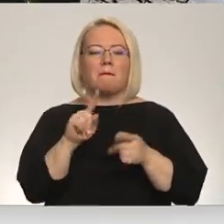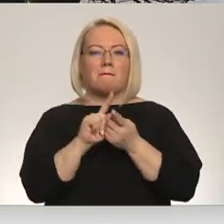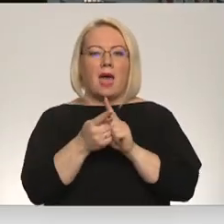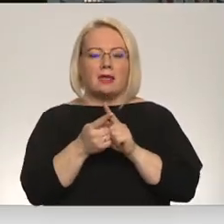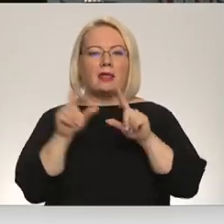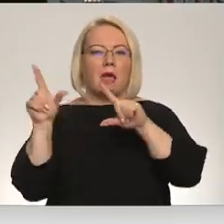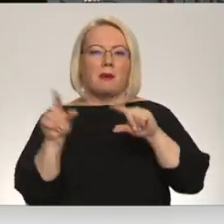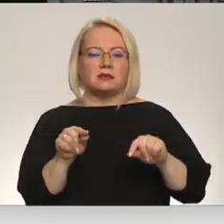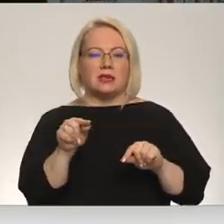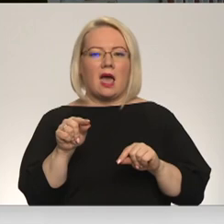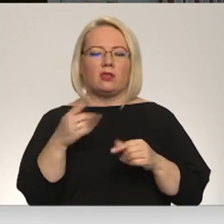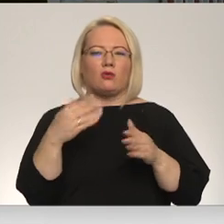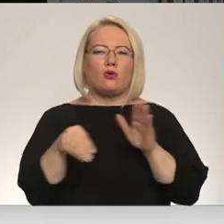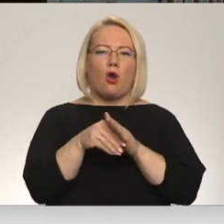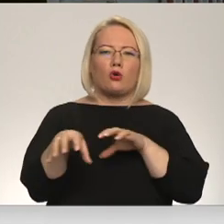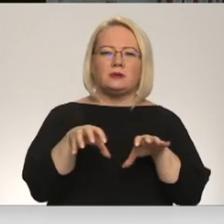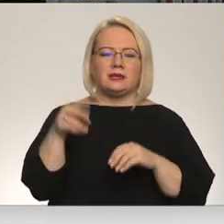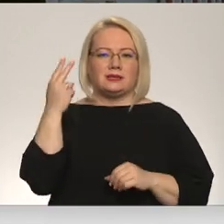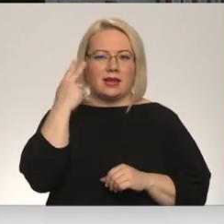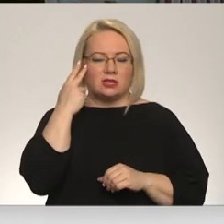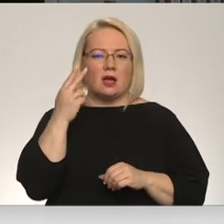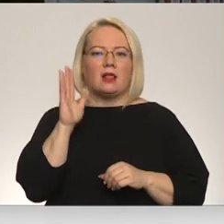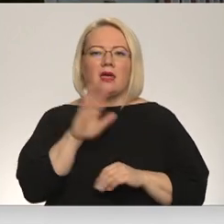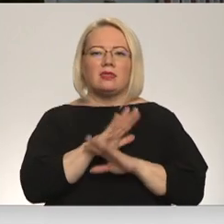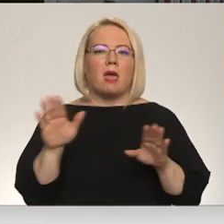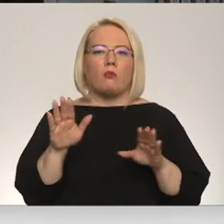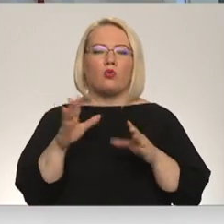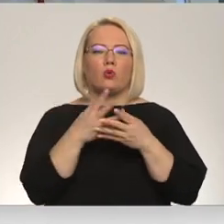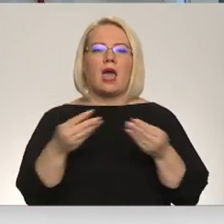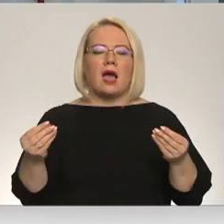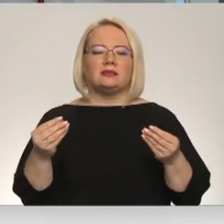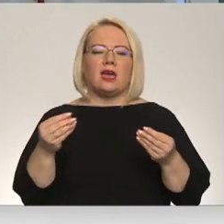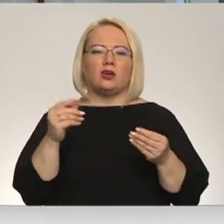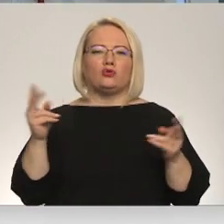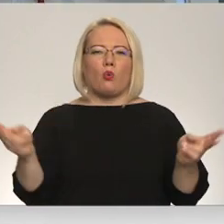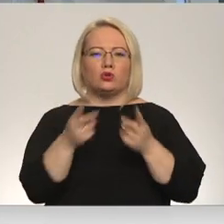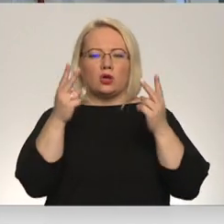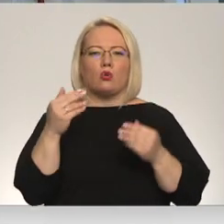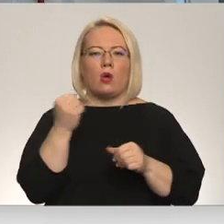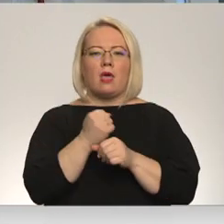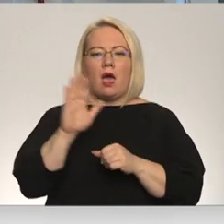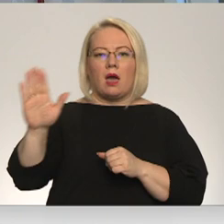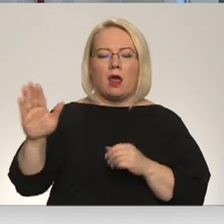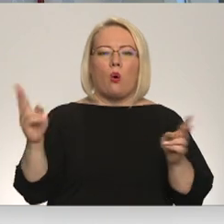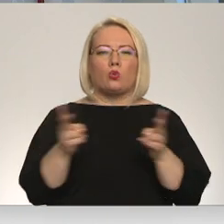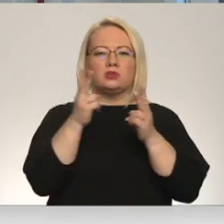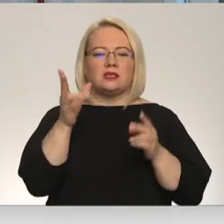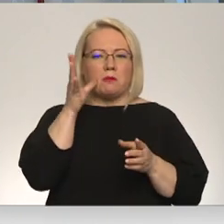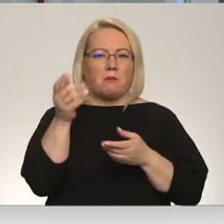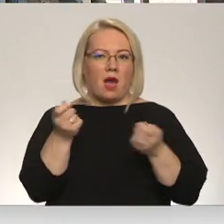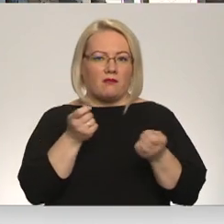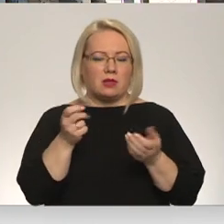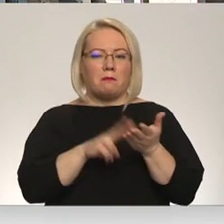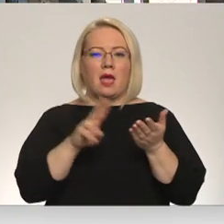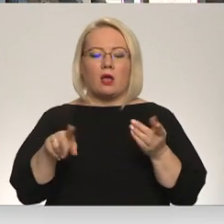Turklāt mežziņiem vairs nebūtu jāatdzēšu meža ugunsgrēki, to darītu atsevišķa ugunsēsības pārvalda. Tie kri pieļauti iespēju